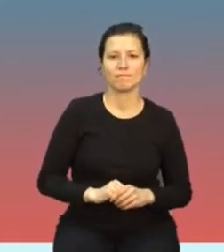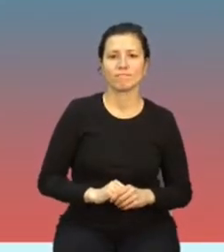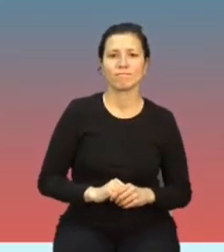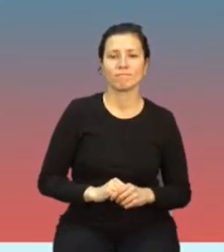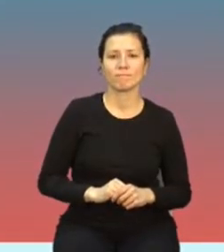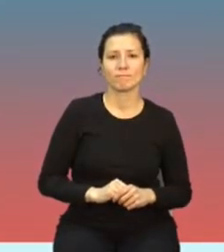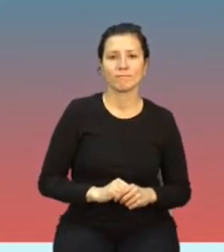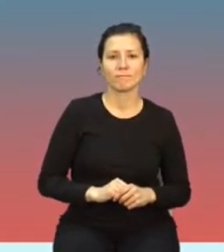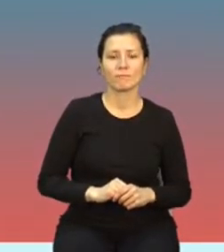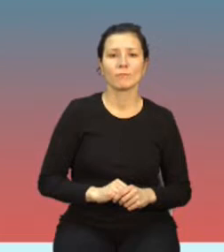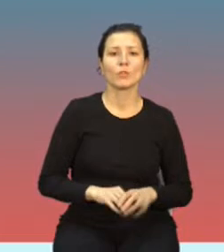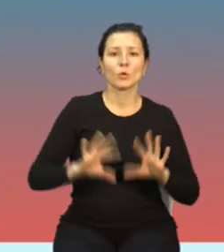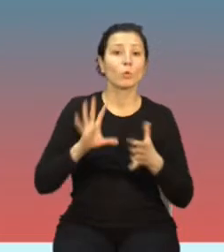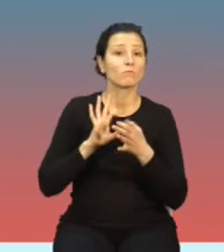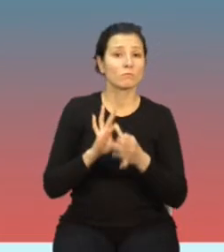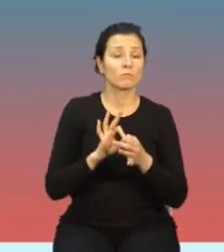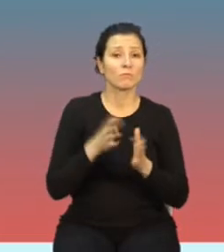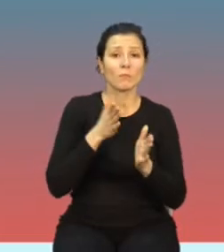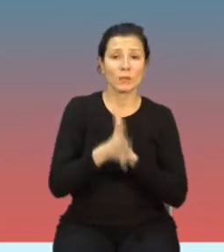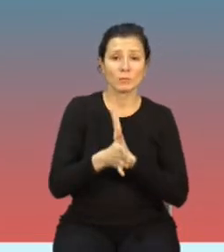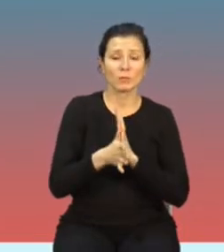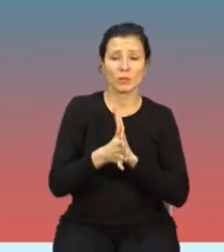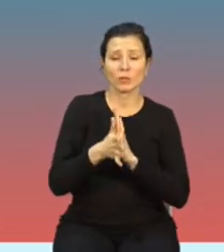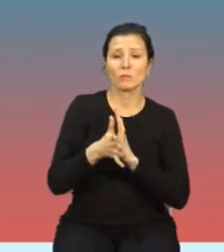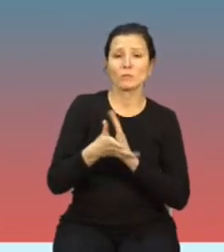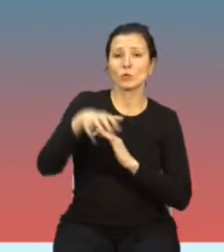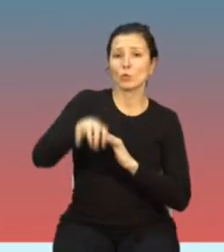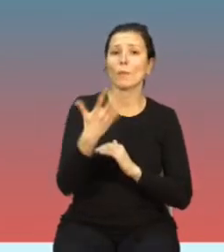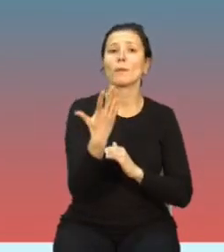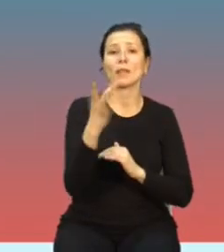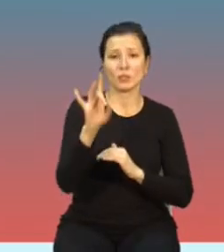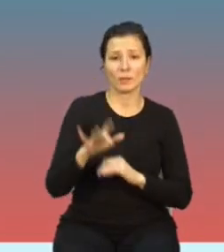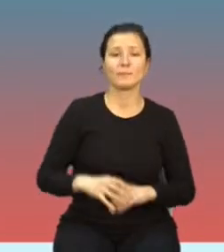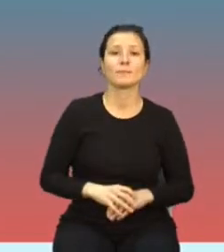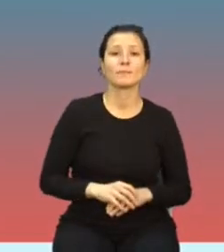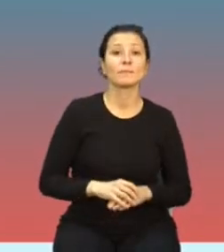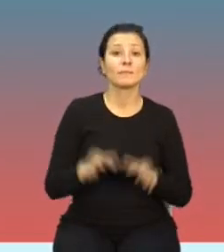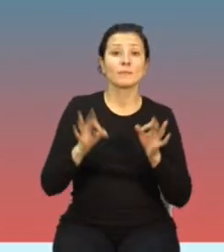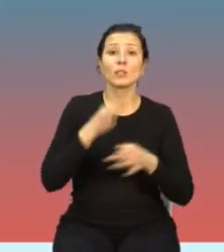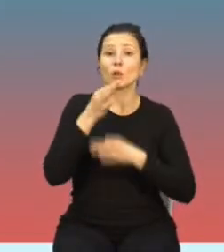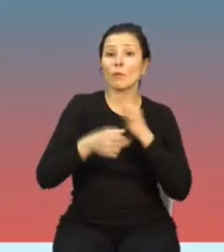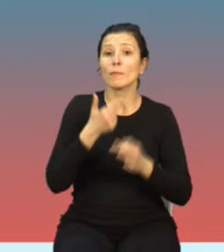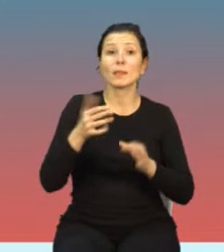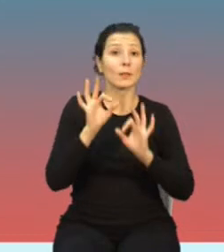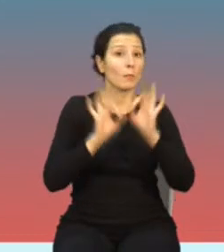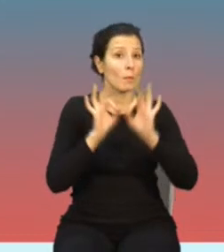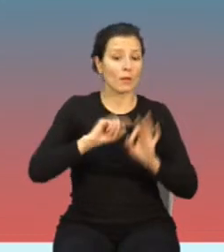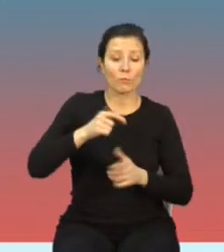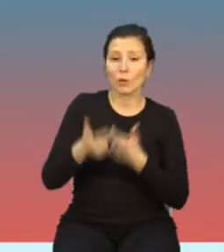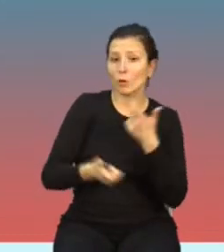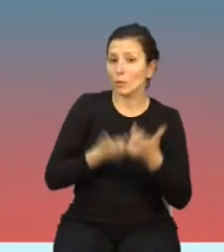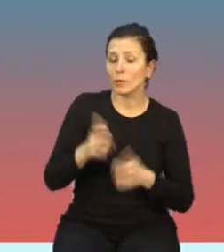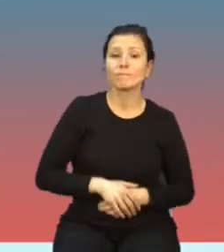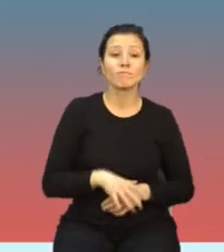Czyli dotyczy to bezpośrednio w przypadku 5 usług 5G. A teraz kilka słów na temat pomiarów, które wykonujemy. My